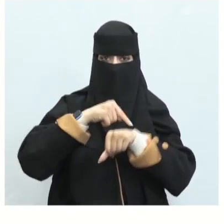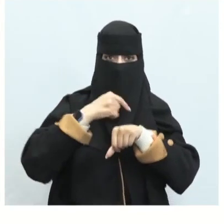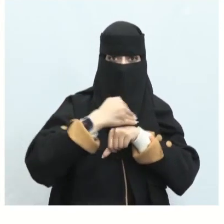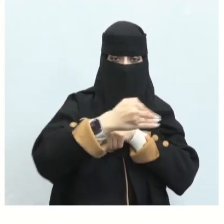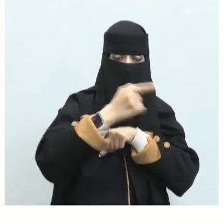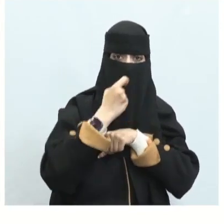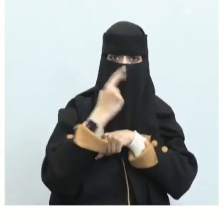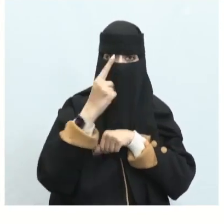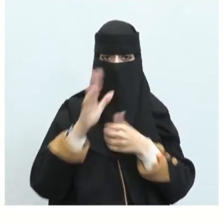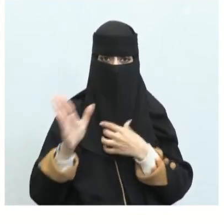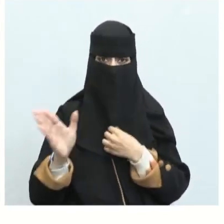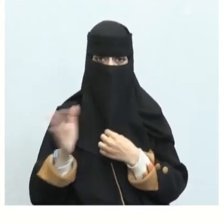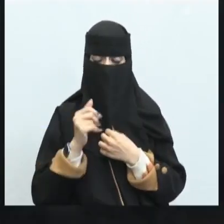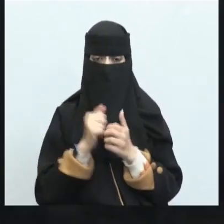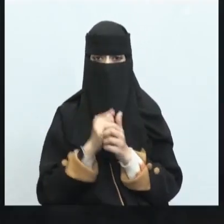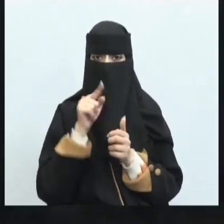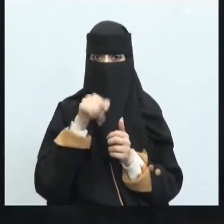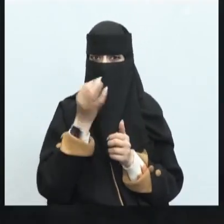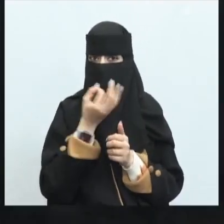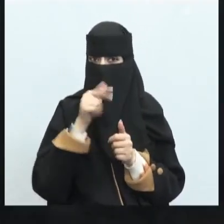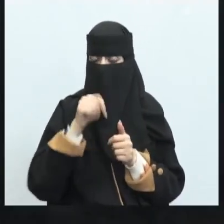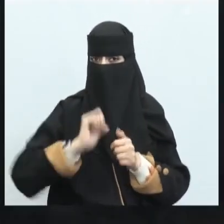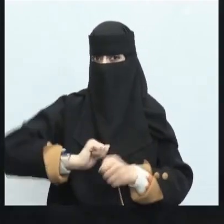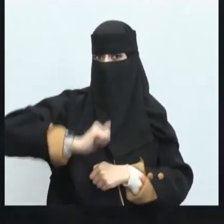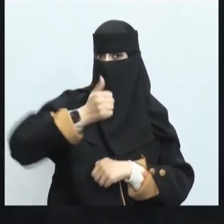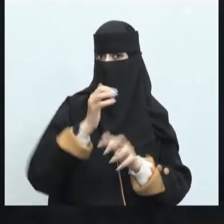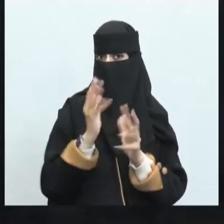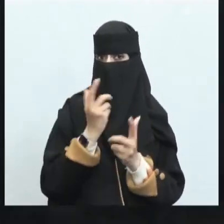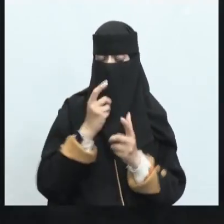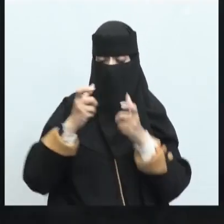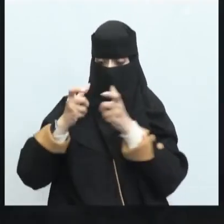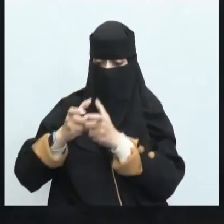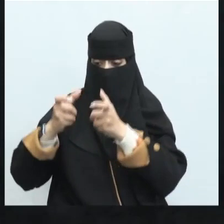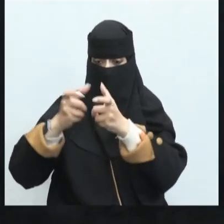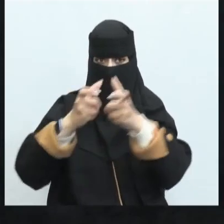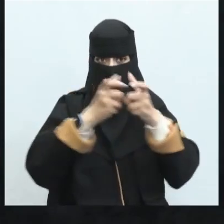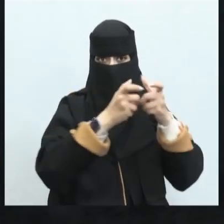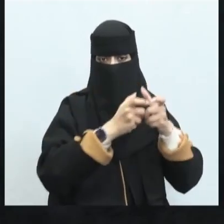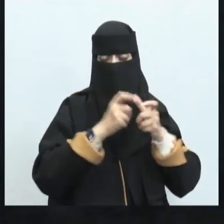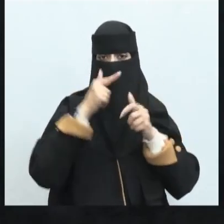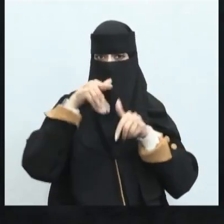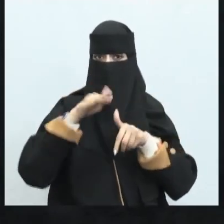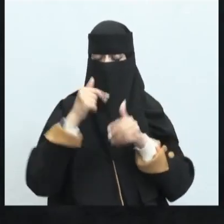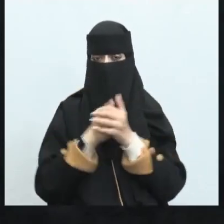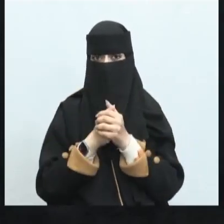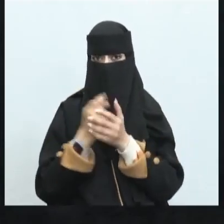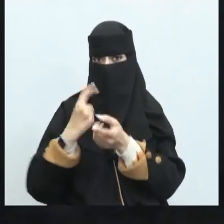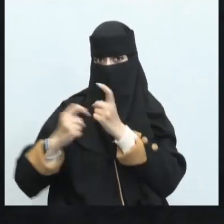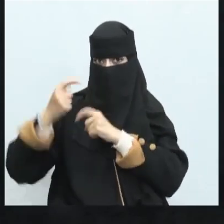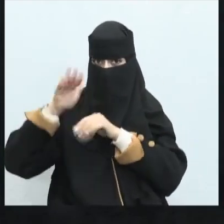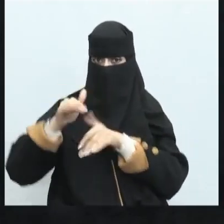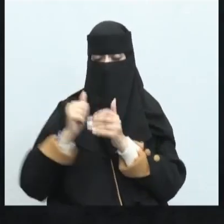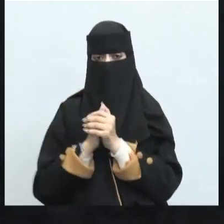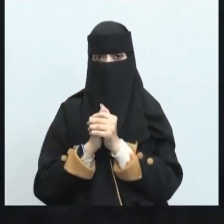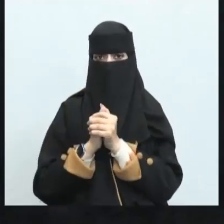ونتحدث فيه عن قومه ويفخر بمناقب قومه ويفخر بقبيلة وإذن لما تذكرون تحدثنا عن أغراض